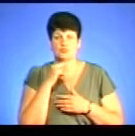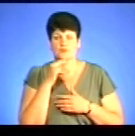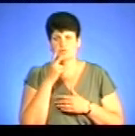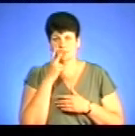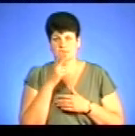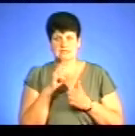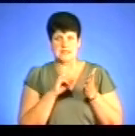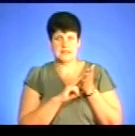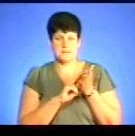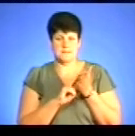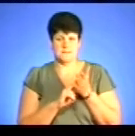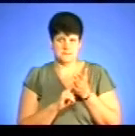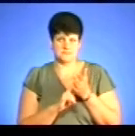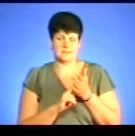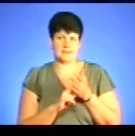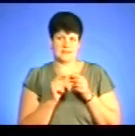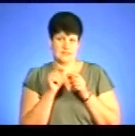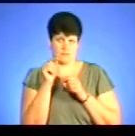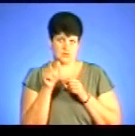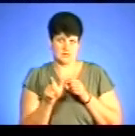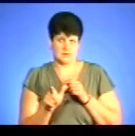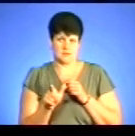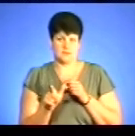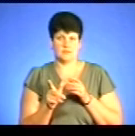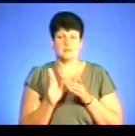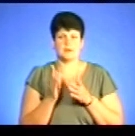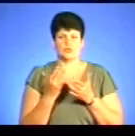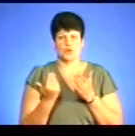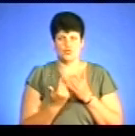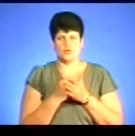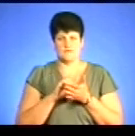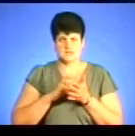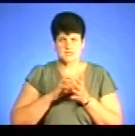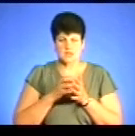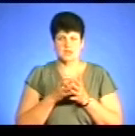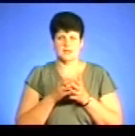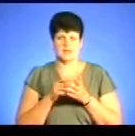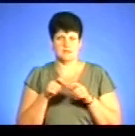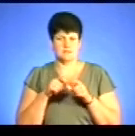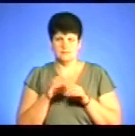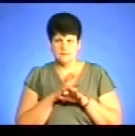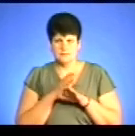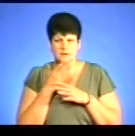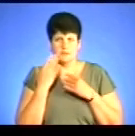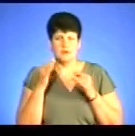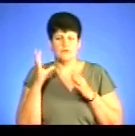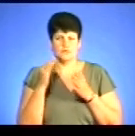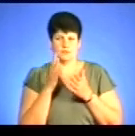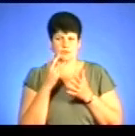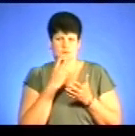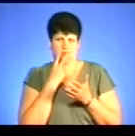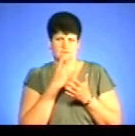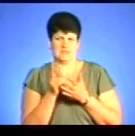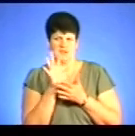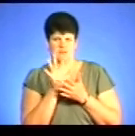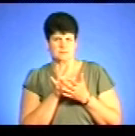марку акцезного податку і на пляшку. Пляшка повинна бути новою, щільно закуркованою, тікетка без надривів. Марка також повинна кольори бути насиченою і